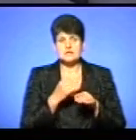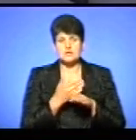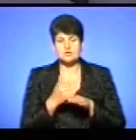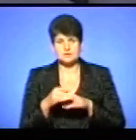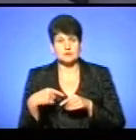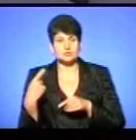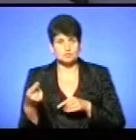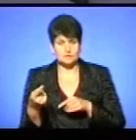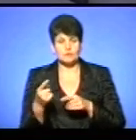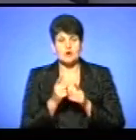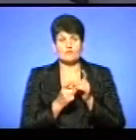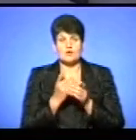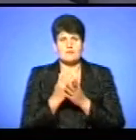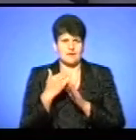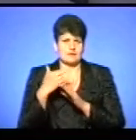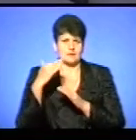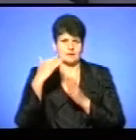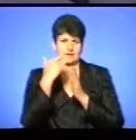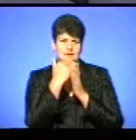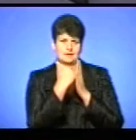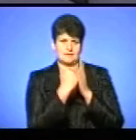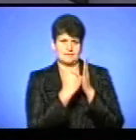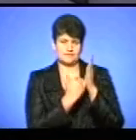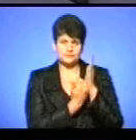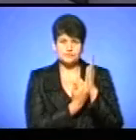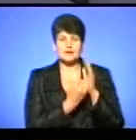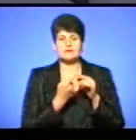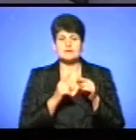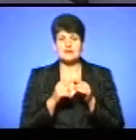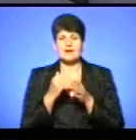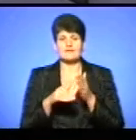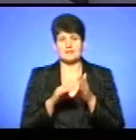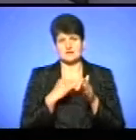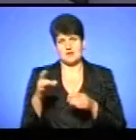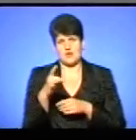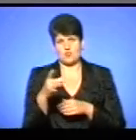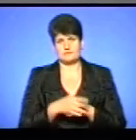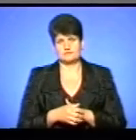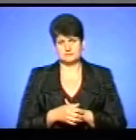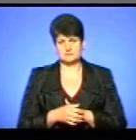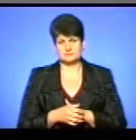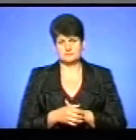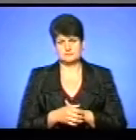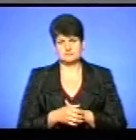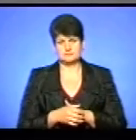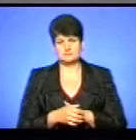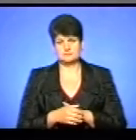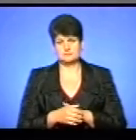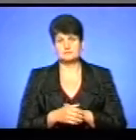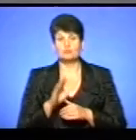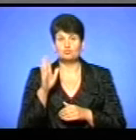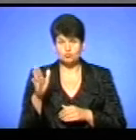тому що реформа, насправді, має декілька етапів. Наступний етап реформи – це ліквідація районів. Ну, власне, будемо